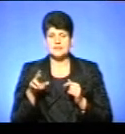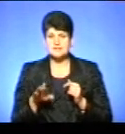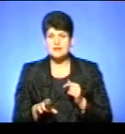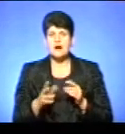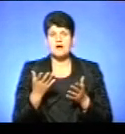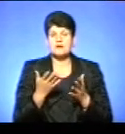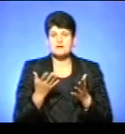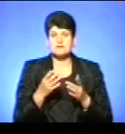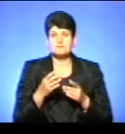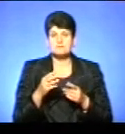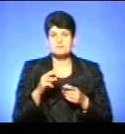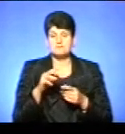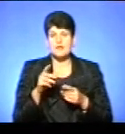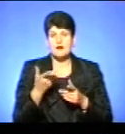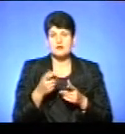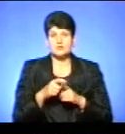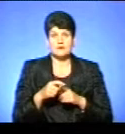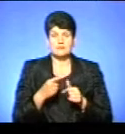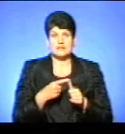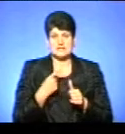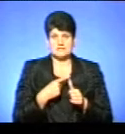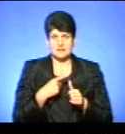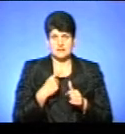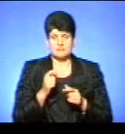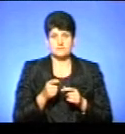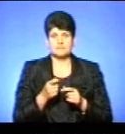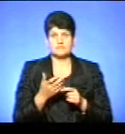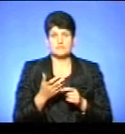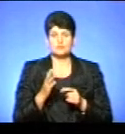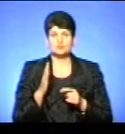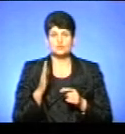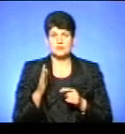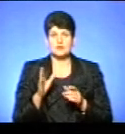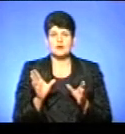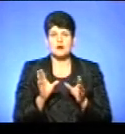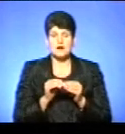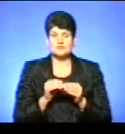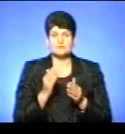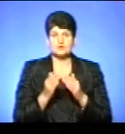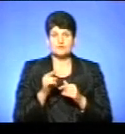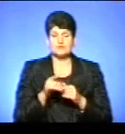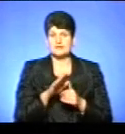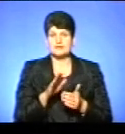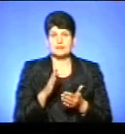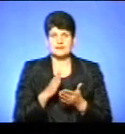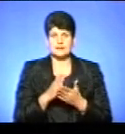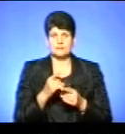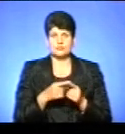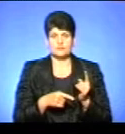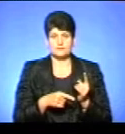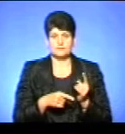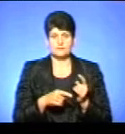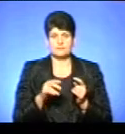будуть становитися з називним відмінком, частинка «пів», писатиметься разом, якщо вони не становлять поняття половина.